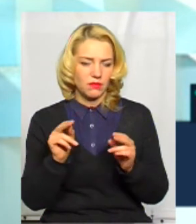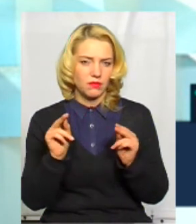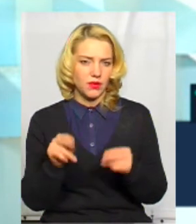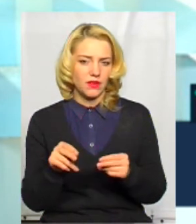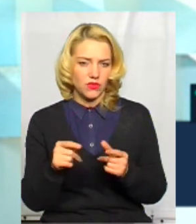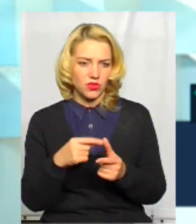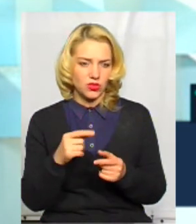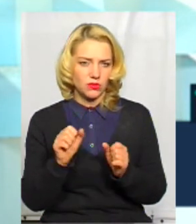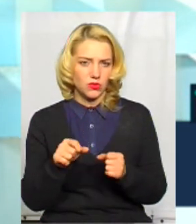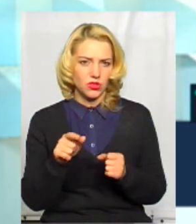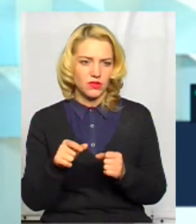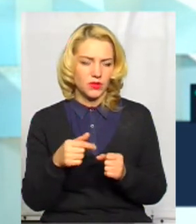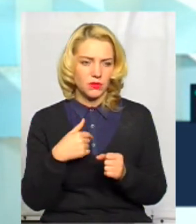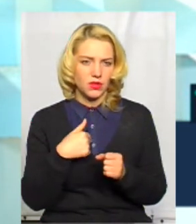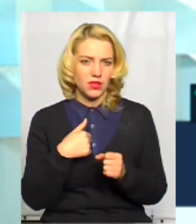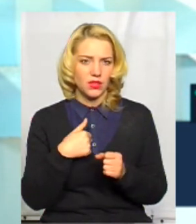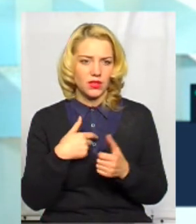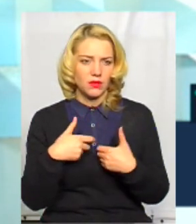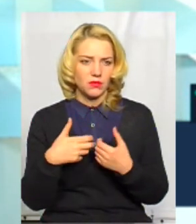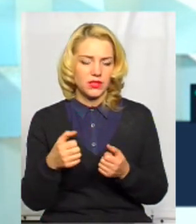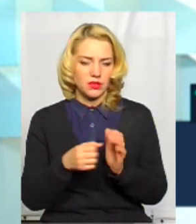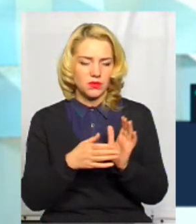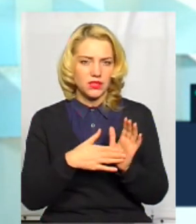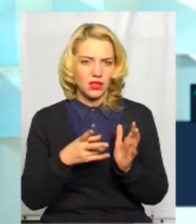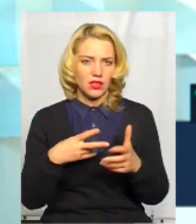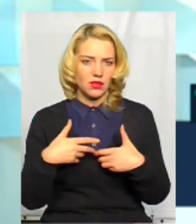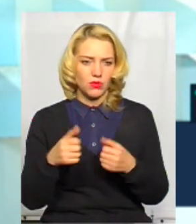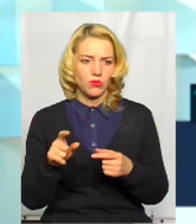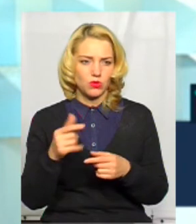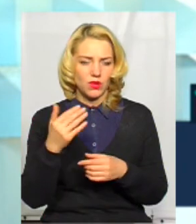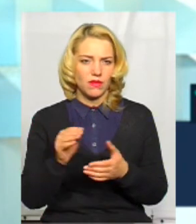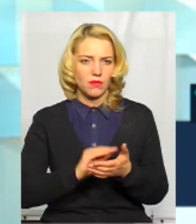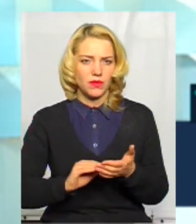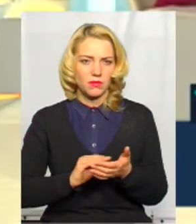Чи можете ви мене прийти на прийом, щоб я вам все ще розповів?